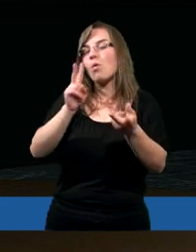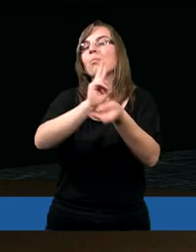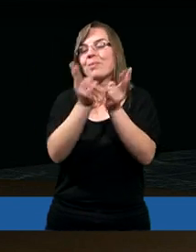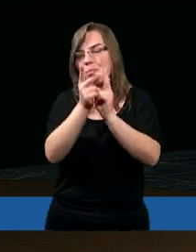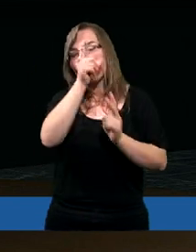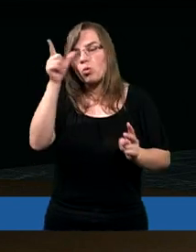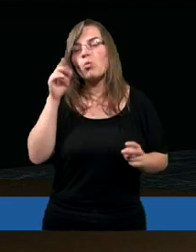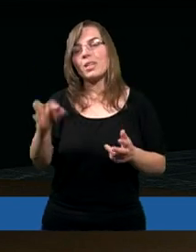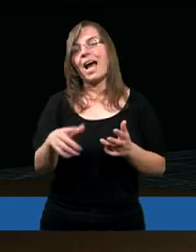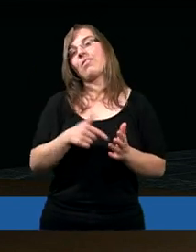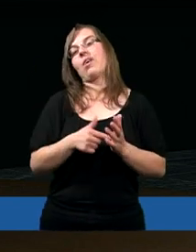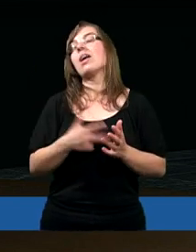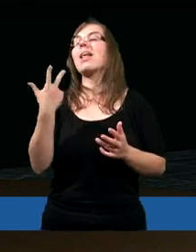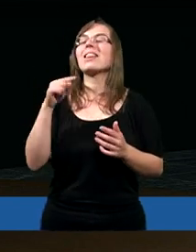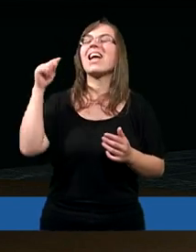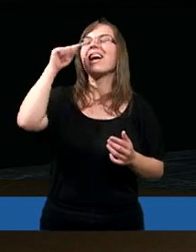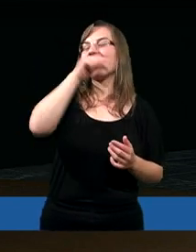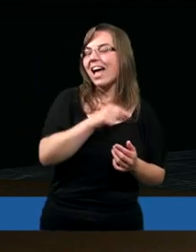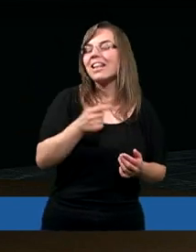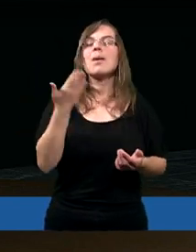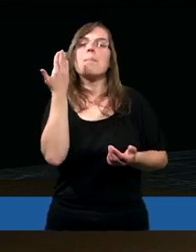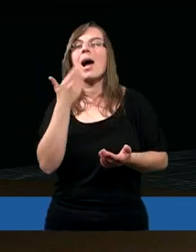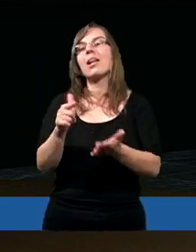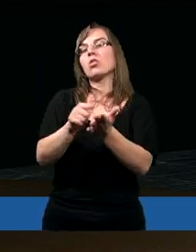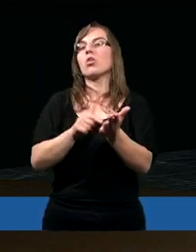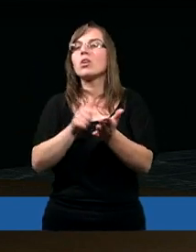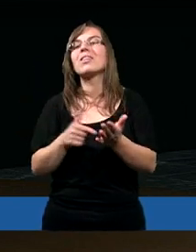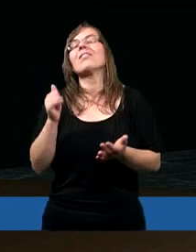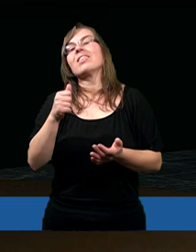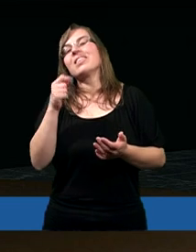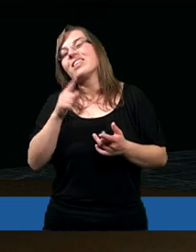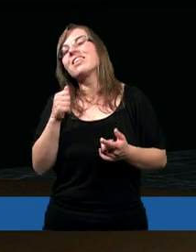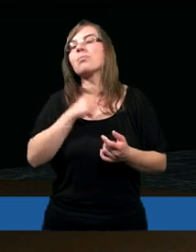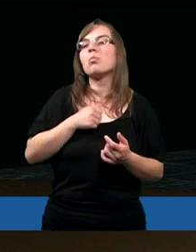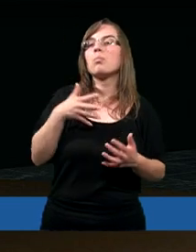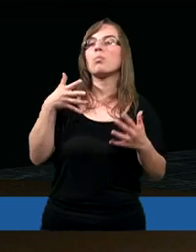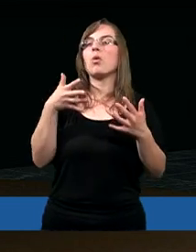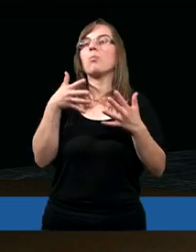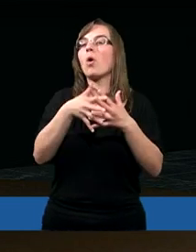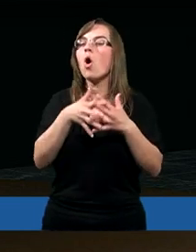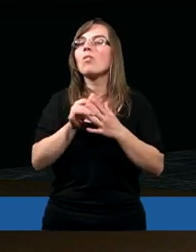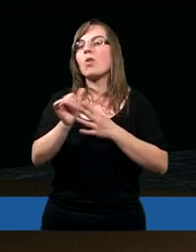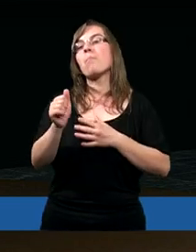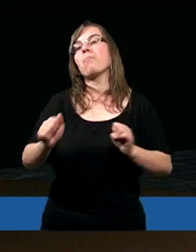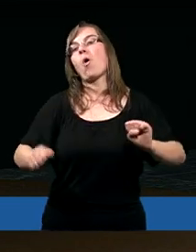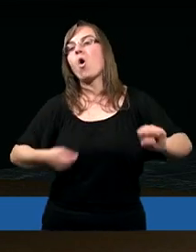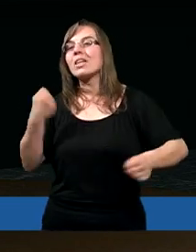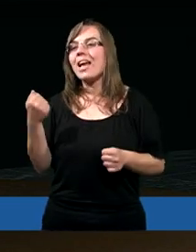spotkać. I niestety bardzo często, bardzo sprytnie to robią, ponieważ